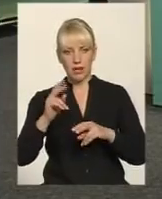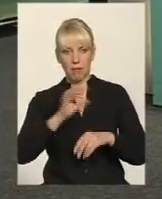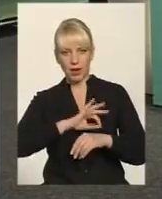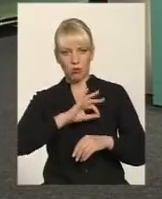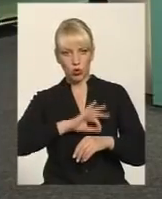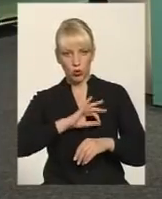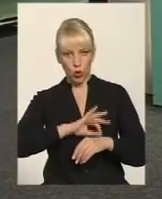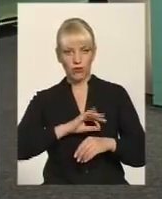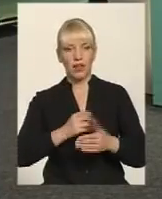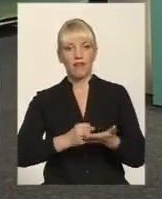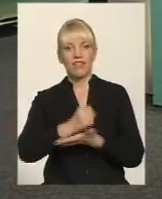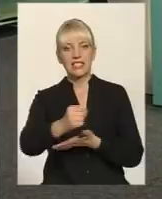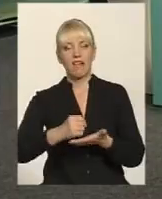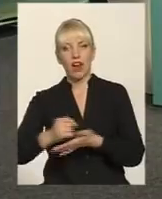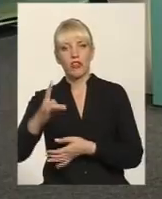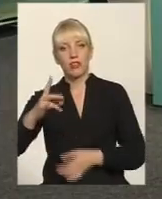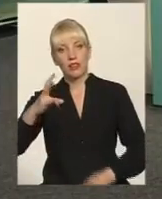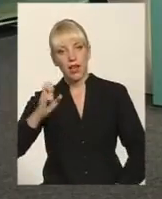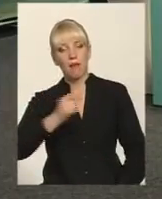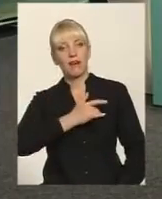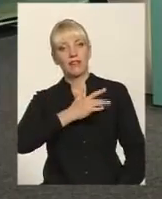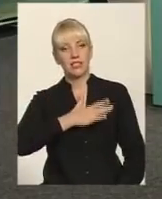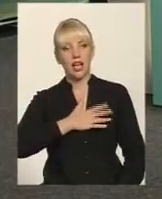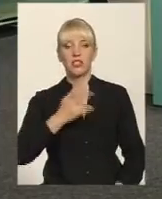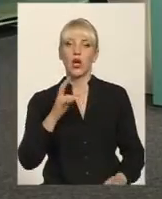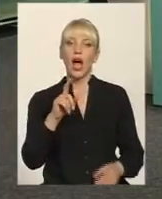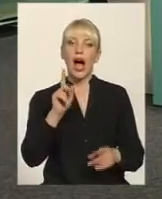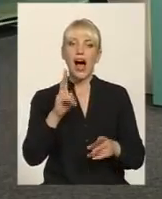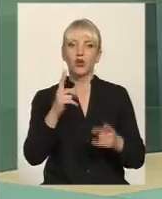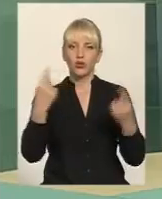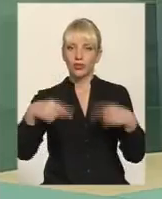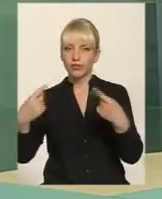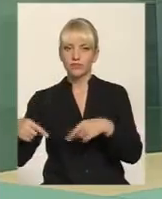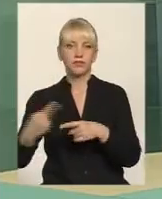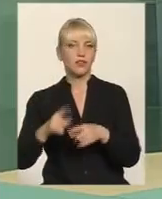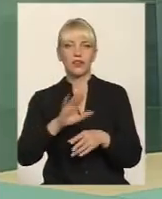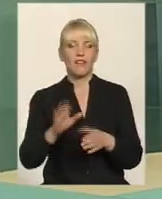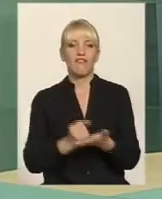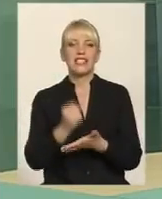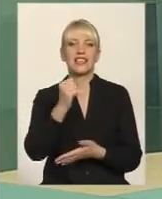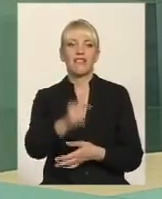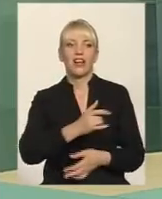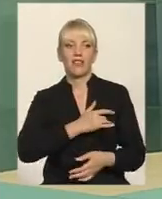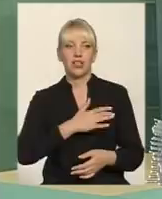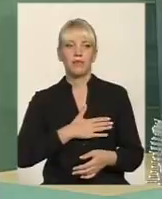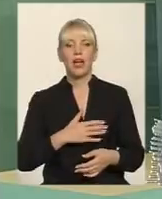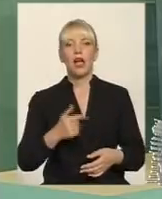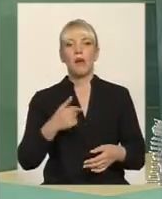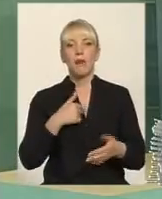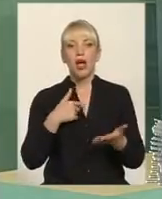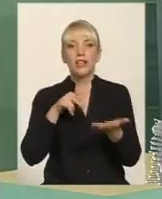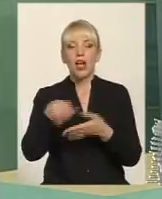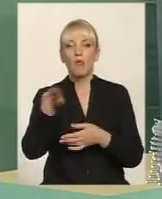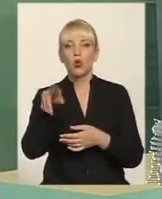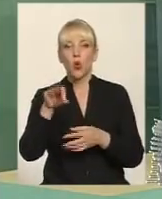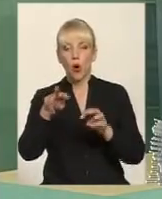ті, які не прибуткові. Так вони мають сьогодні інше робити. Ми приходимо до міністра, а міністр тікає від нас через двір, коли